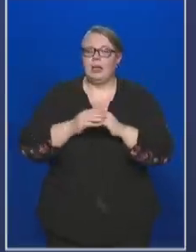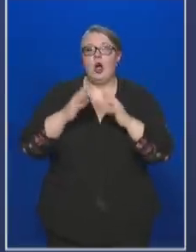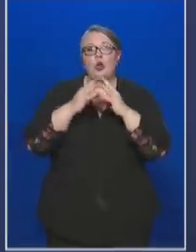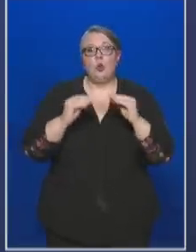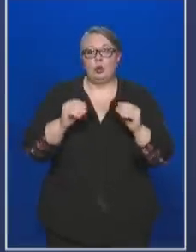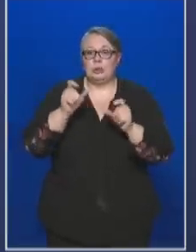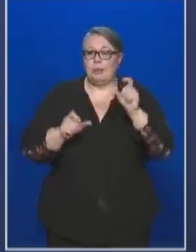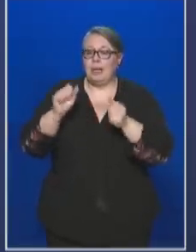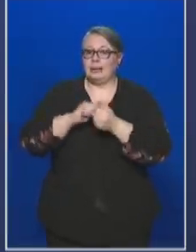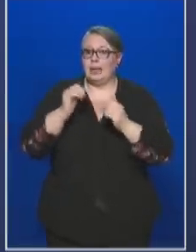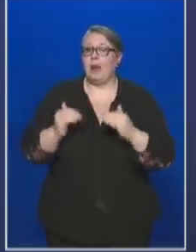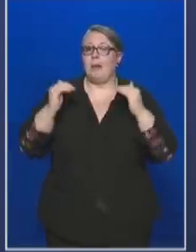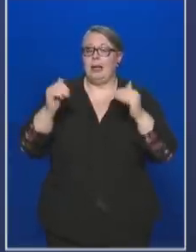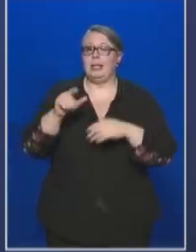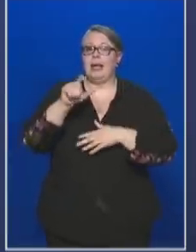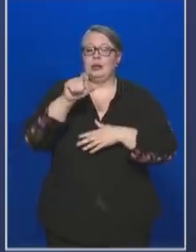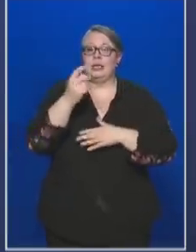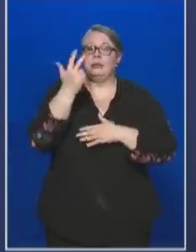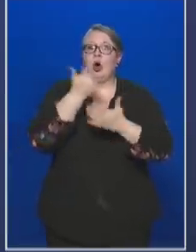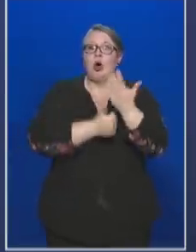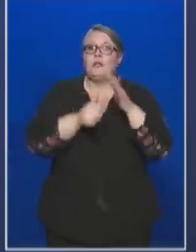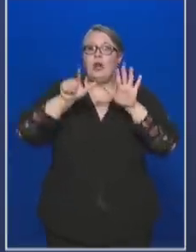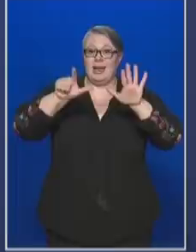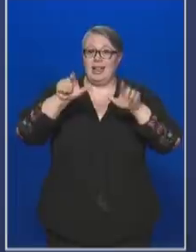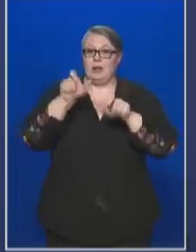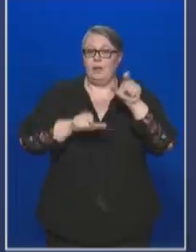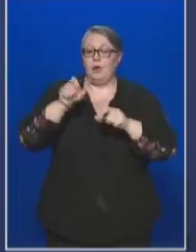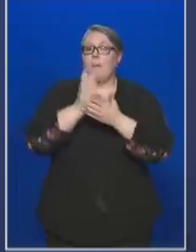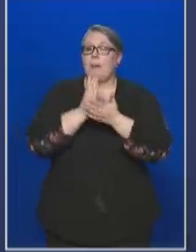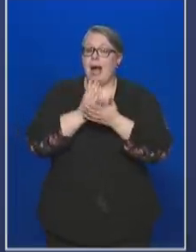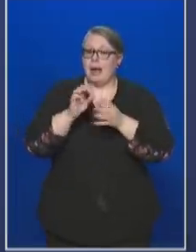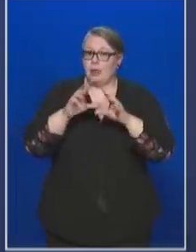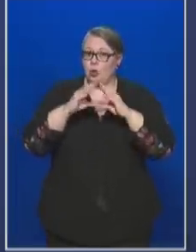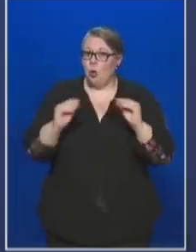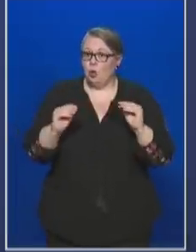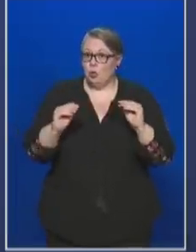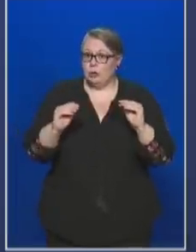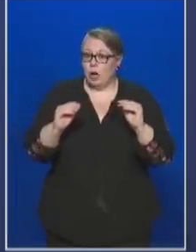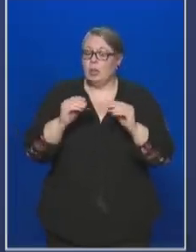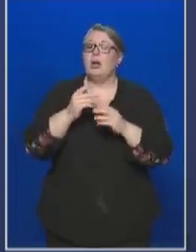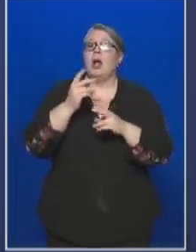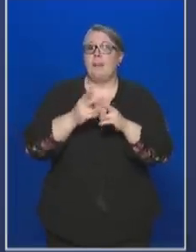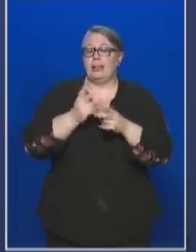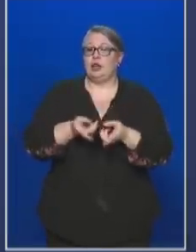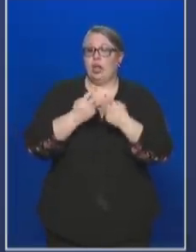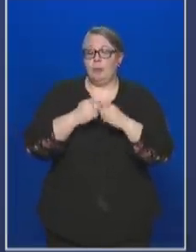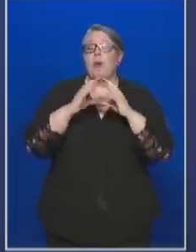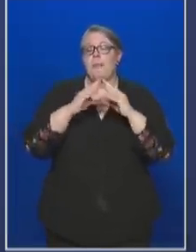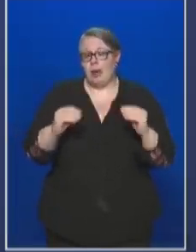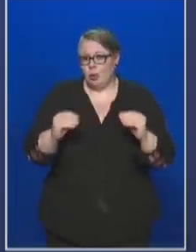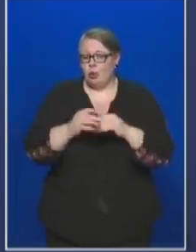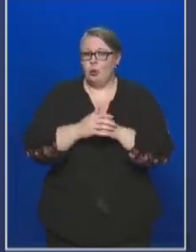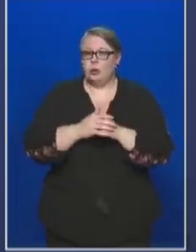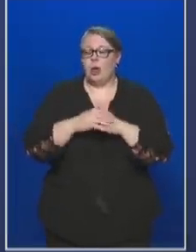gyógyultak száma is. 267 főt tartunk nyilván, akik a betegségből meggyógyultak,